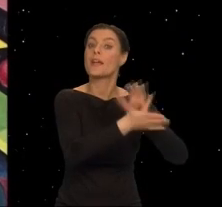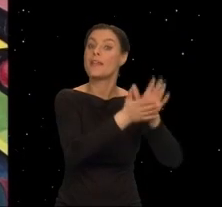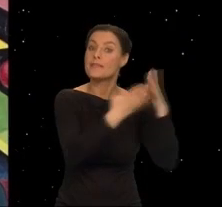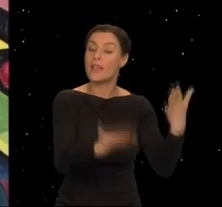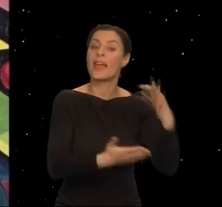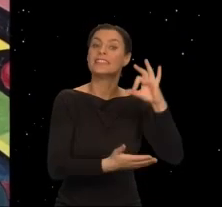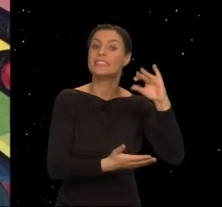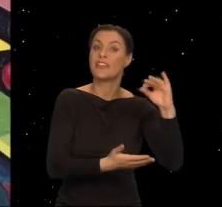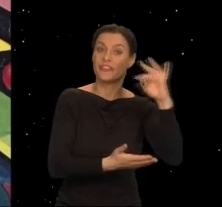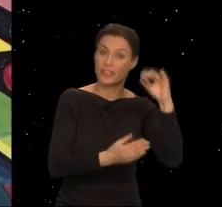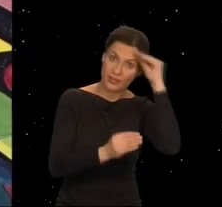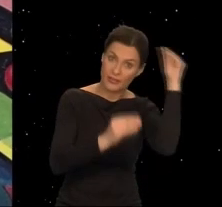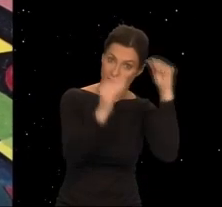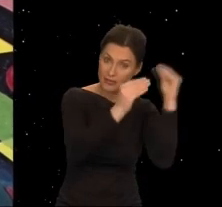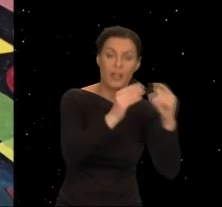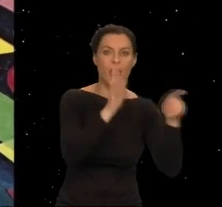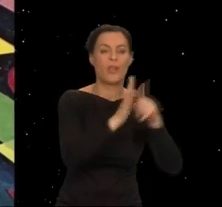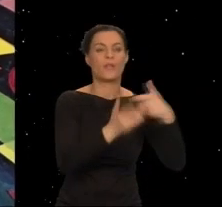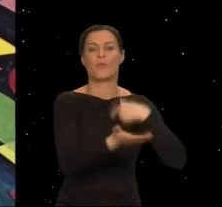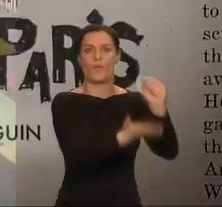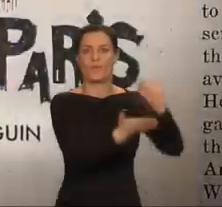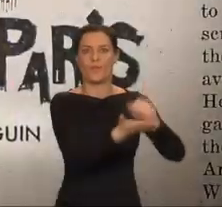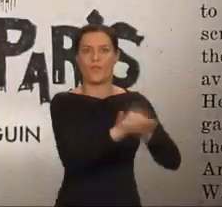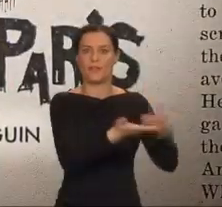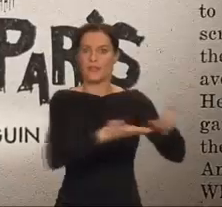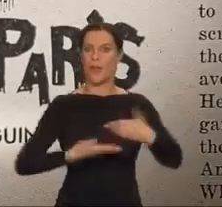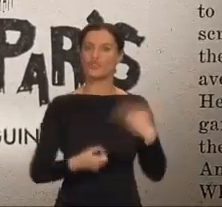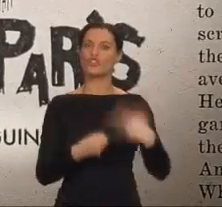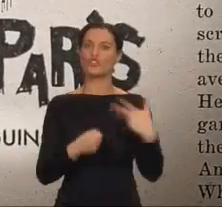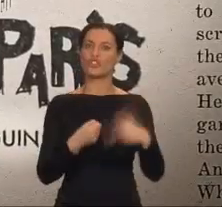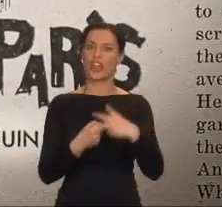Dostałam 30 dolarów. Na nas liczył się każdy cent.